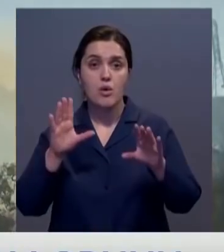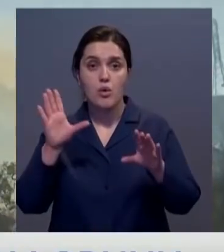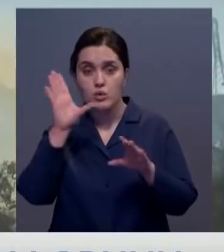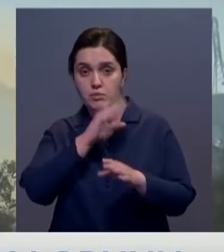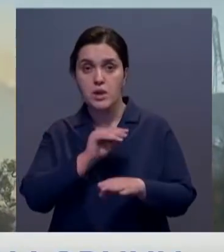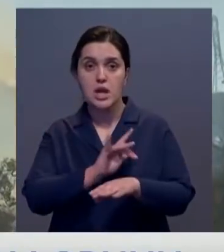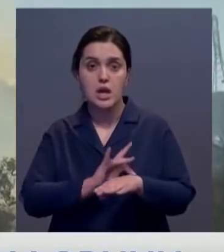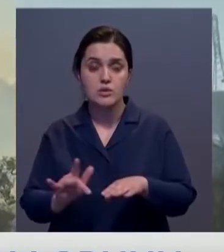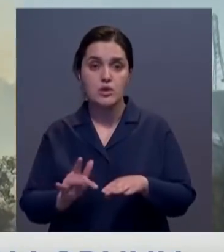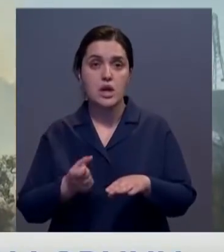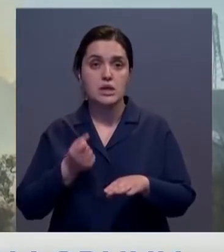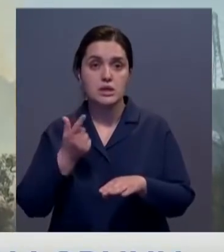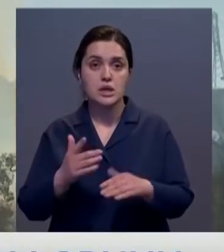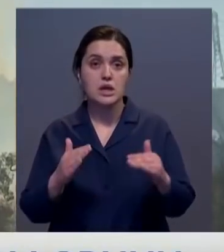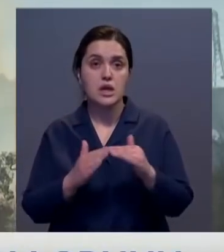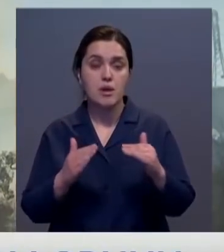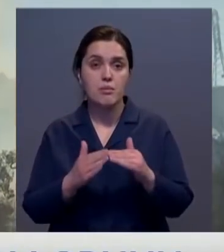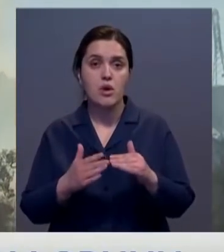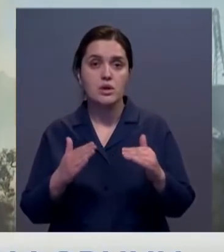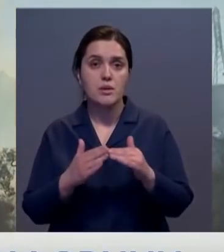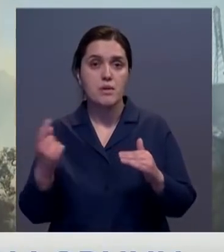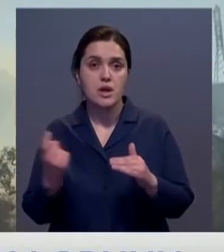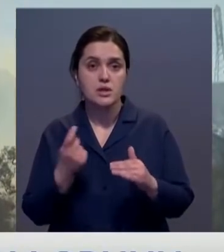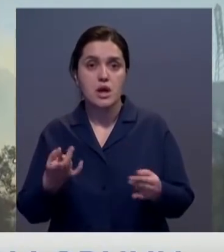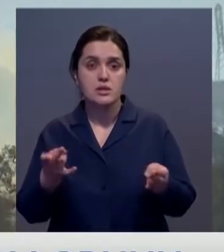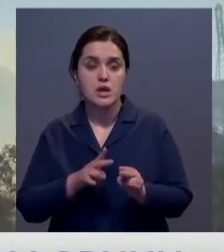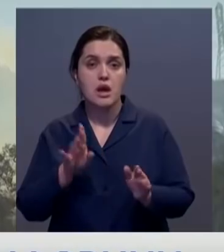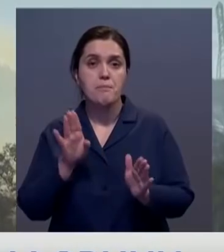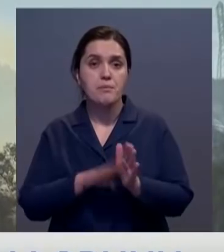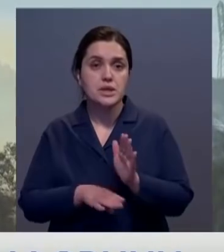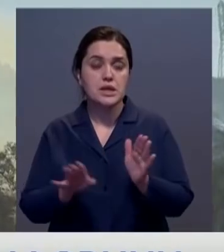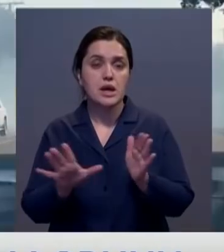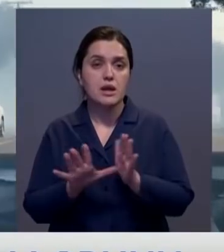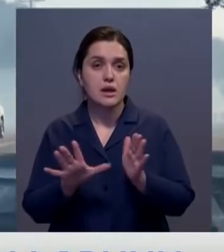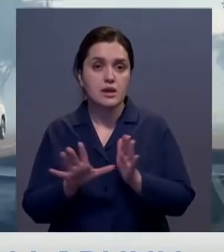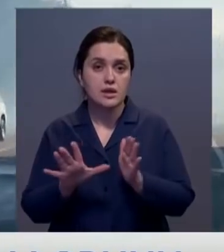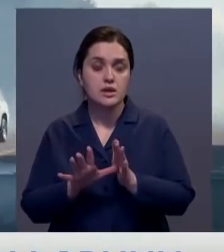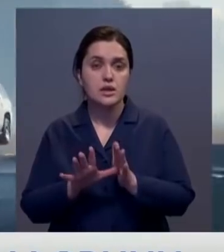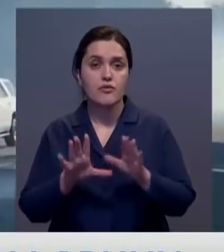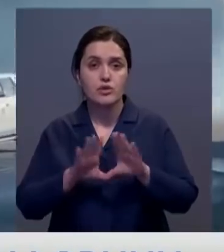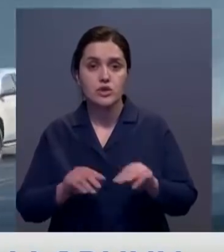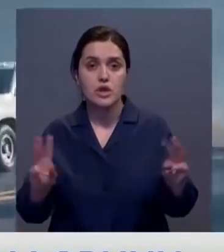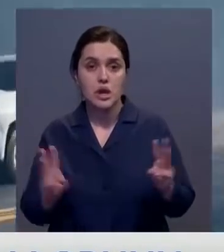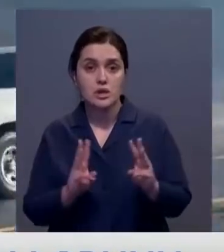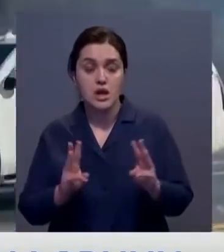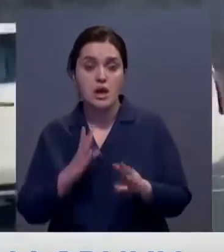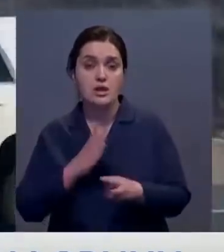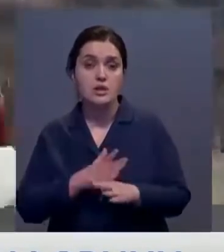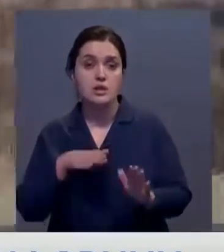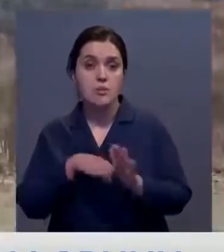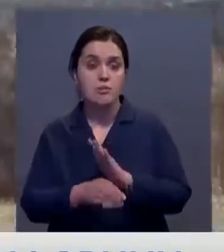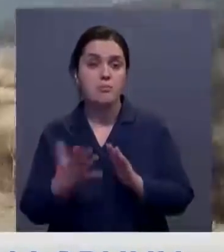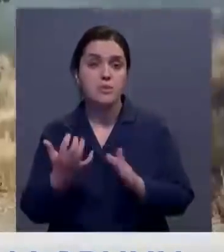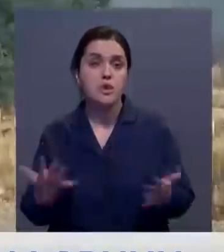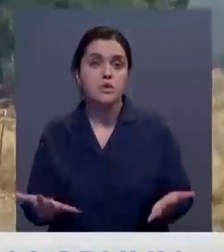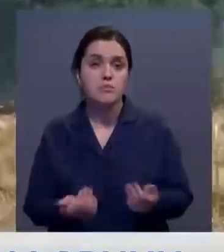успела разрушить несколько домов. Десятки тысяч домохозяйств остались без электроэнергии. Тушение огня задействовано свыше 500